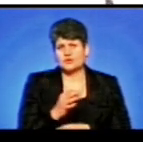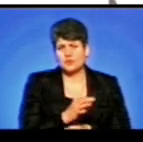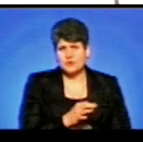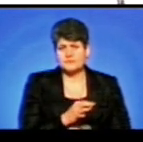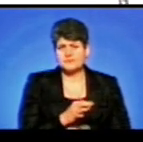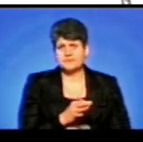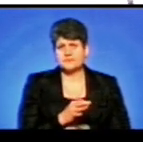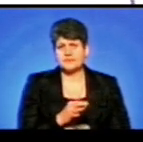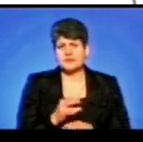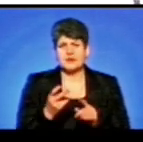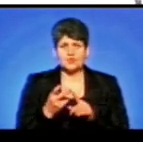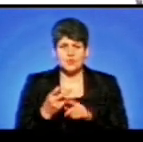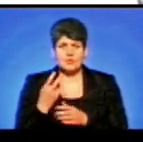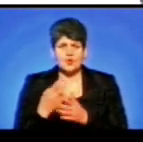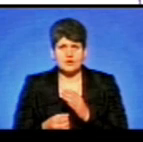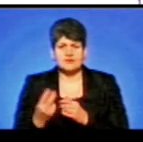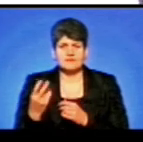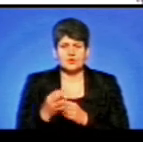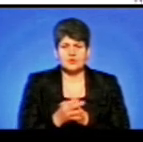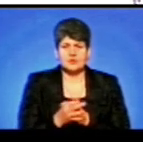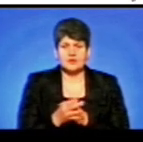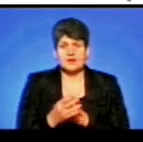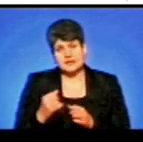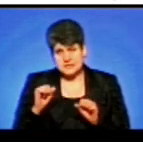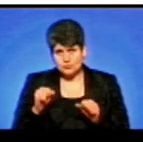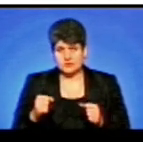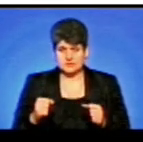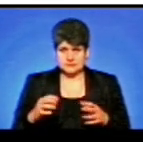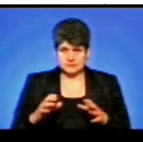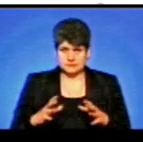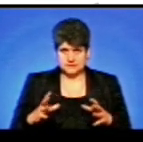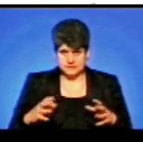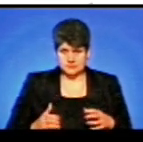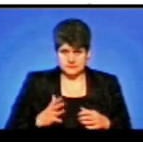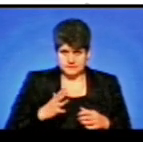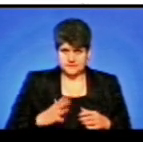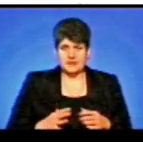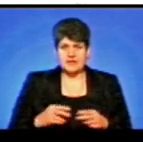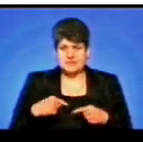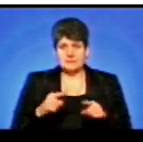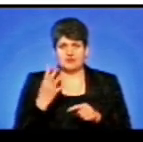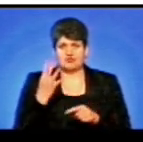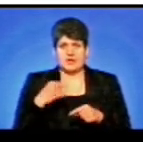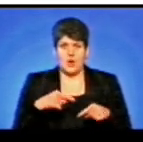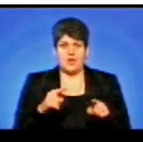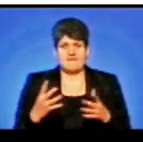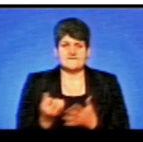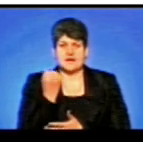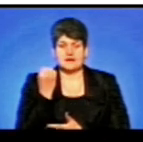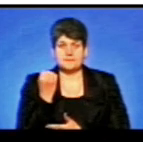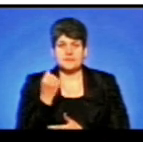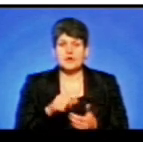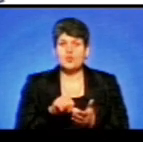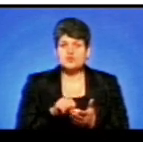друга проігрували 2-0. Зуміли зібратися, забили 4 гола і виграли. Участь у